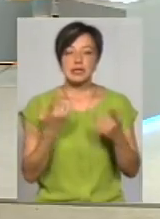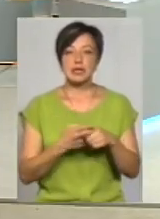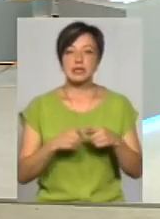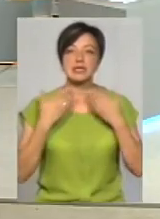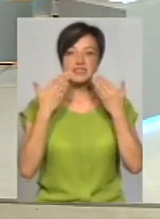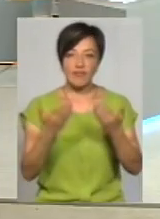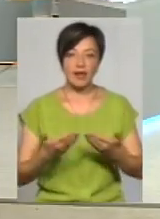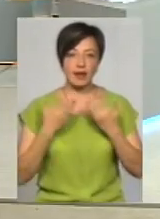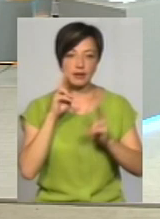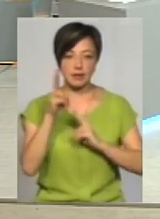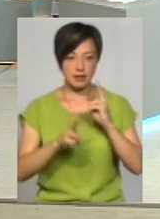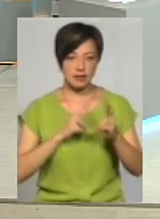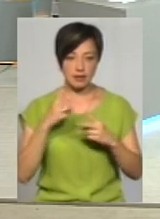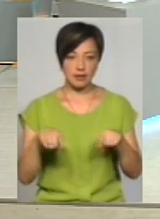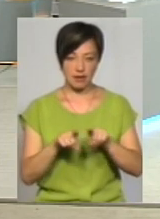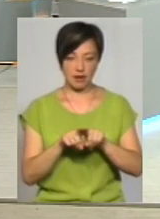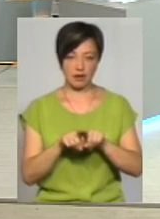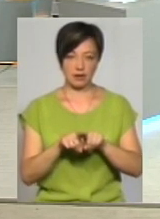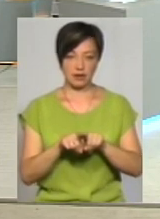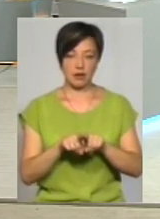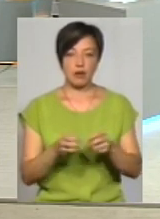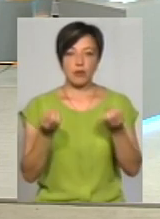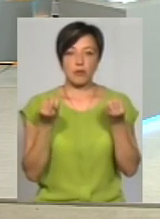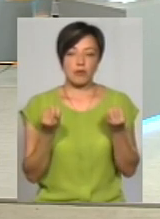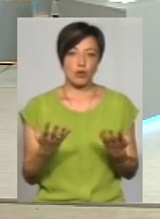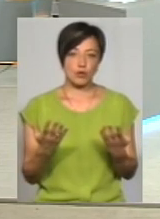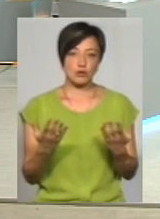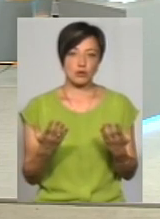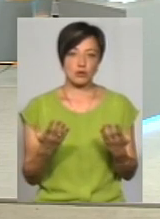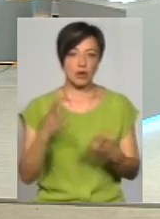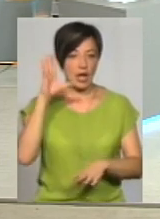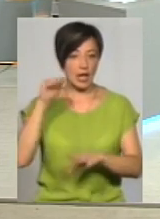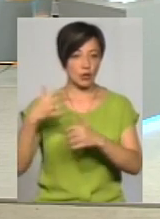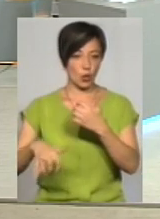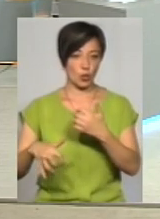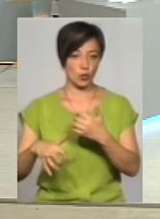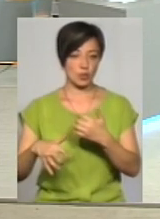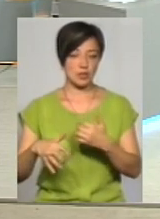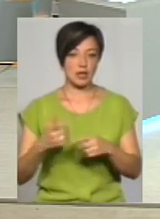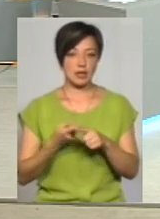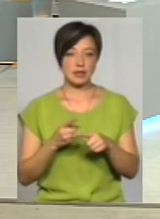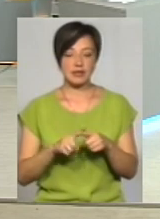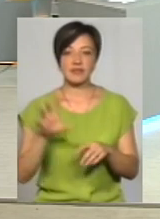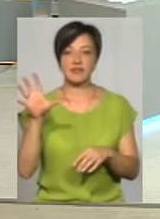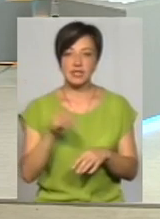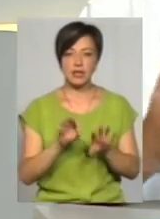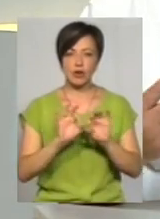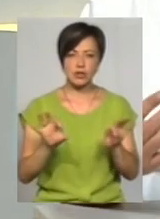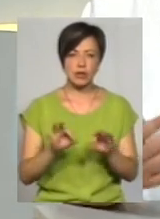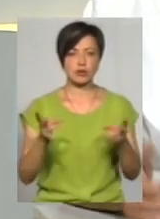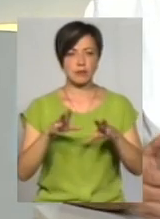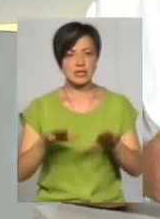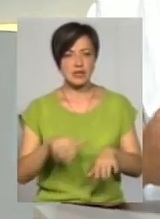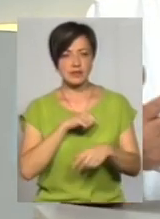звернень, то вони просто, як вроді ми, ігноруються. Це не компетенція, тому що всі розказують про те, що